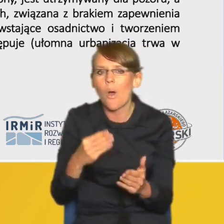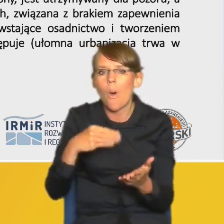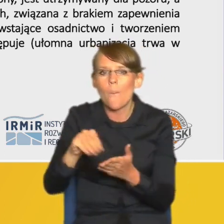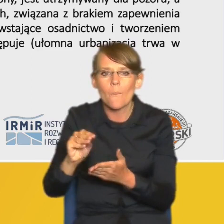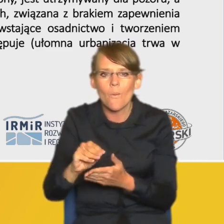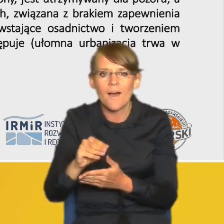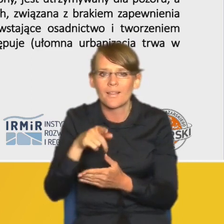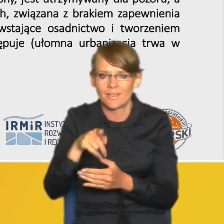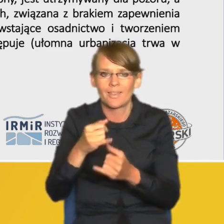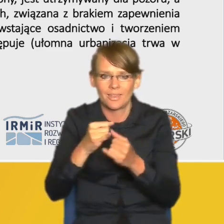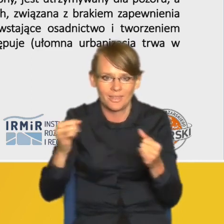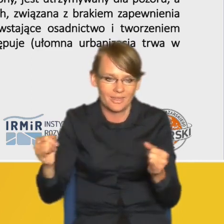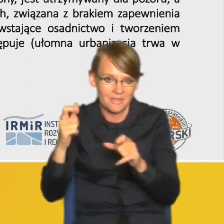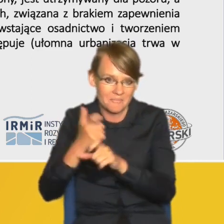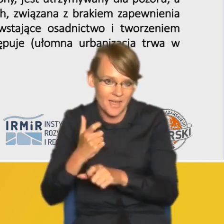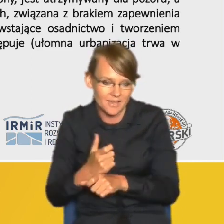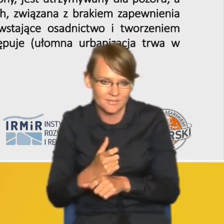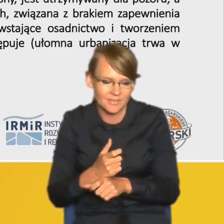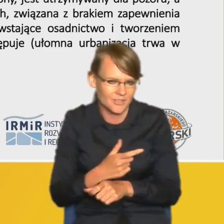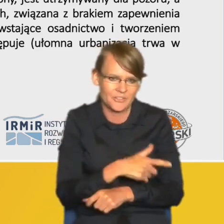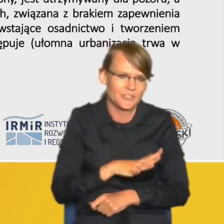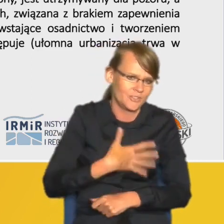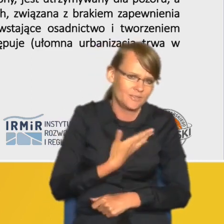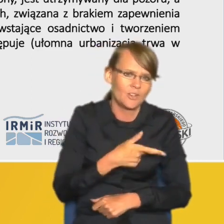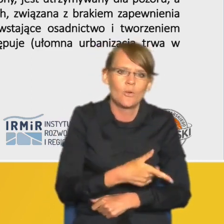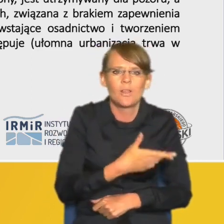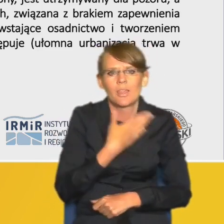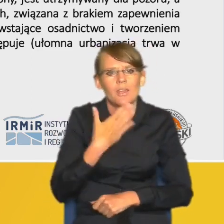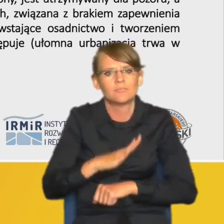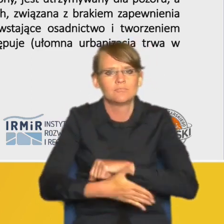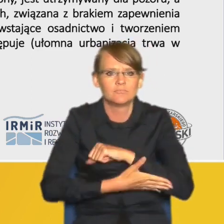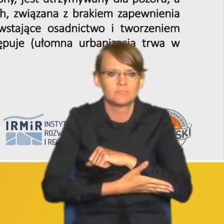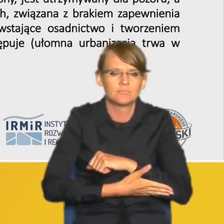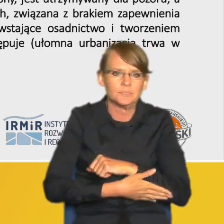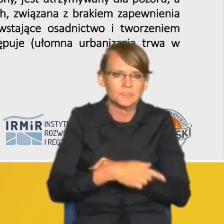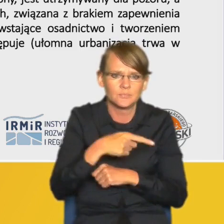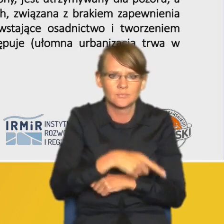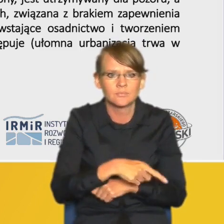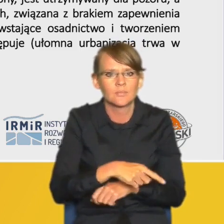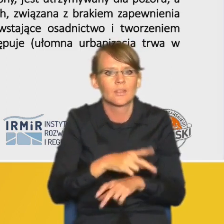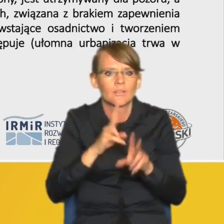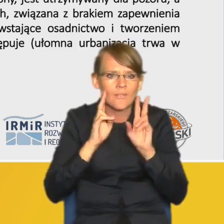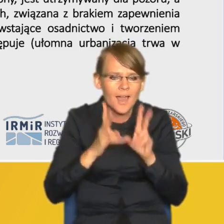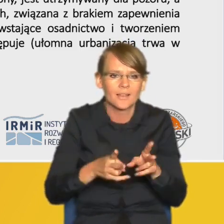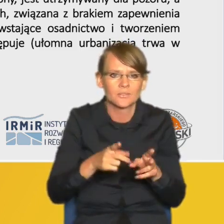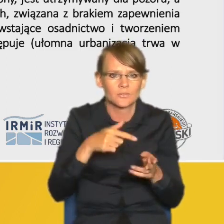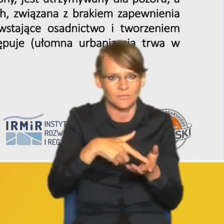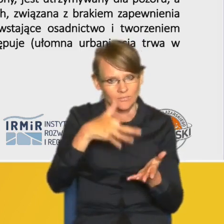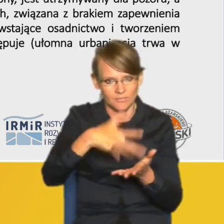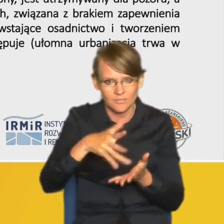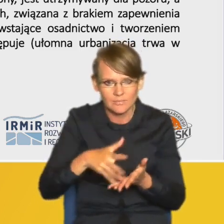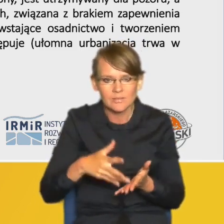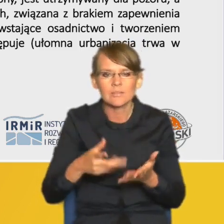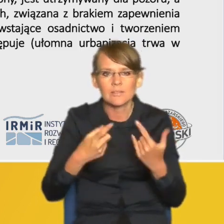badanych przez nas państwach ponieważ nie opiera się on na jakimś stosunku do faktycznie ponoczonych wydatków w zakresie